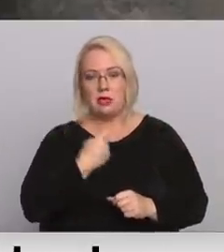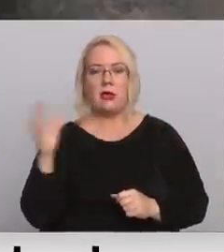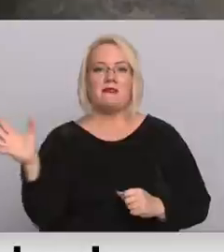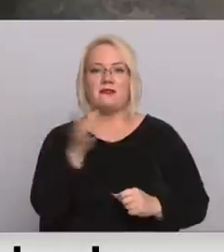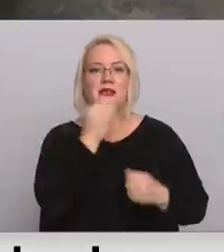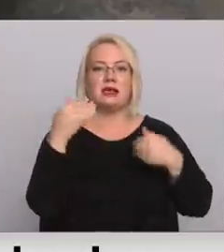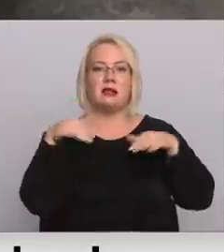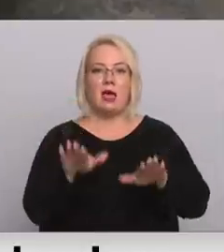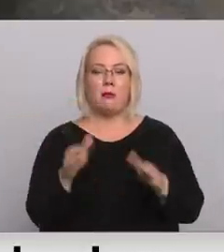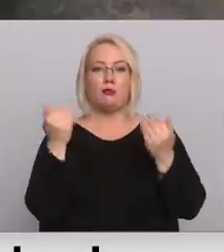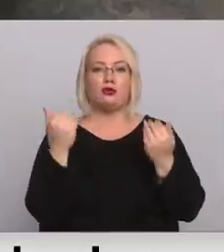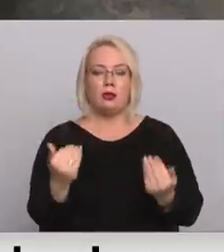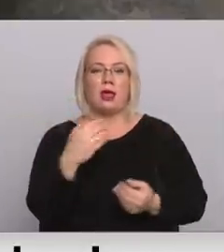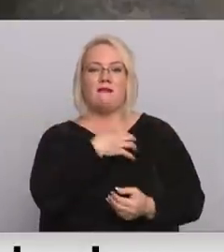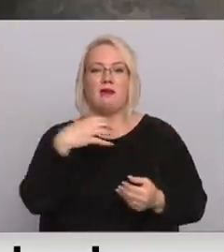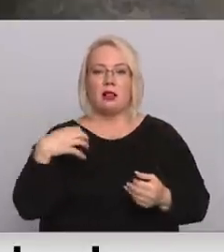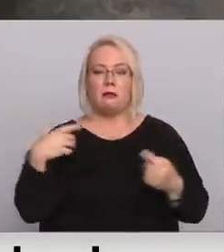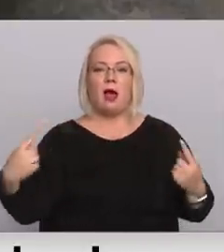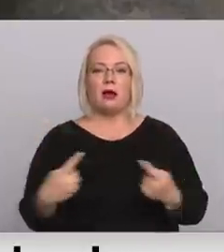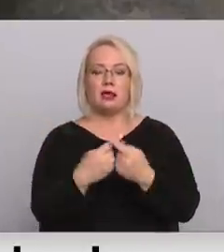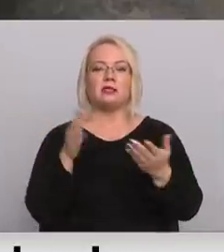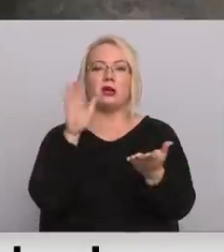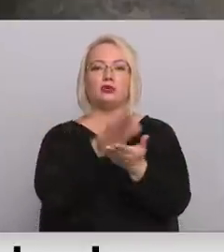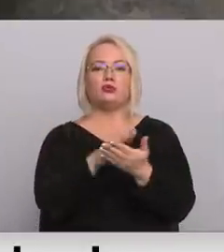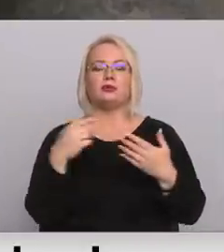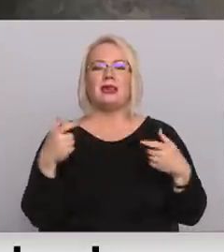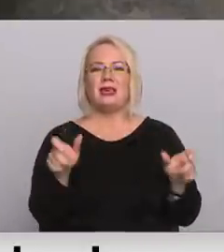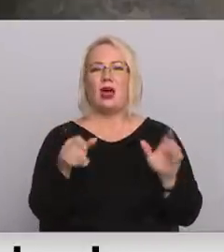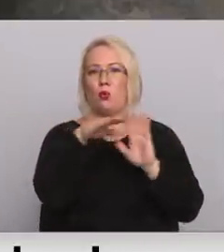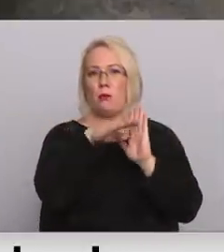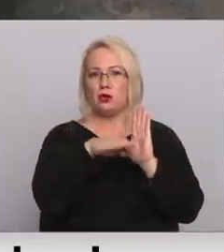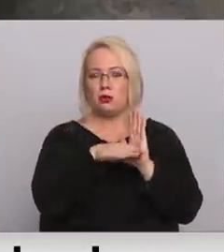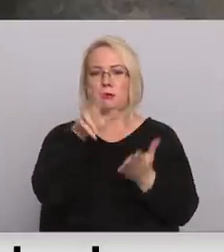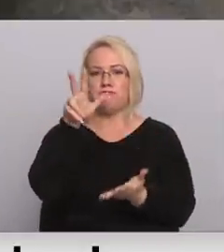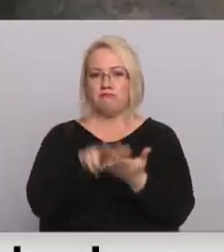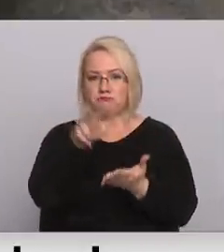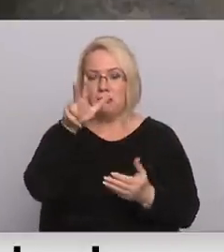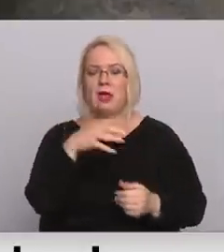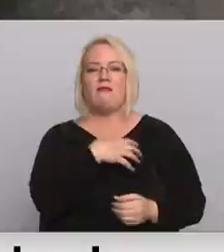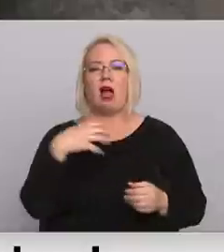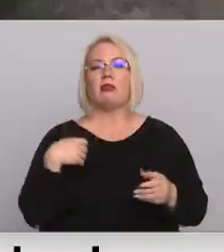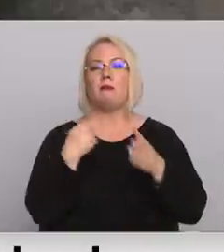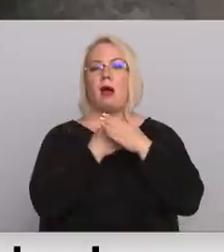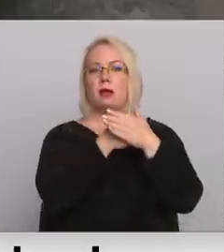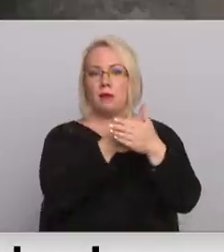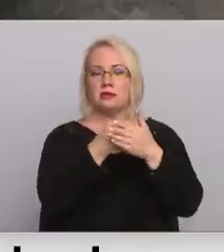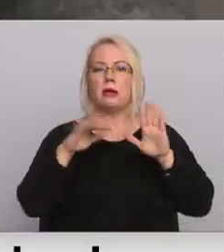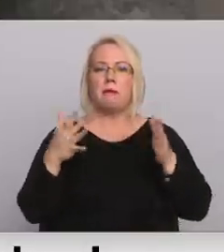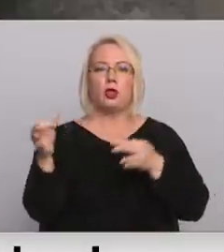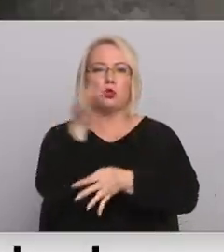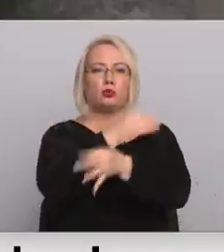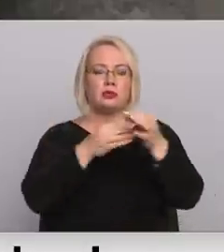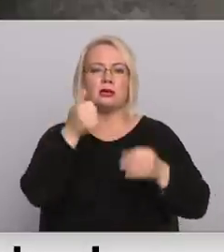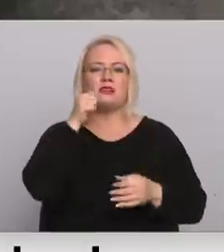lēmumi šodien valdībā, kas attiecas tieši uz ierobežojumiem, ir pieņemti un valdībā atbalstīti. Bet diskusijas vēl